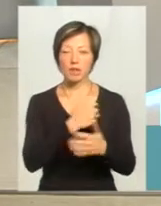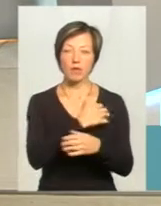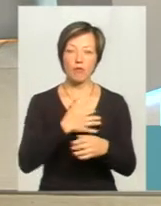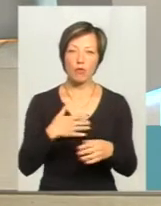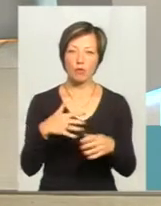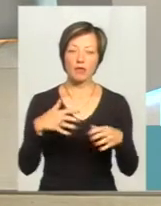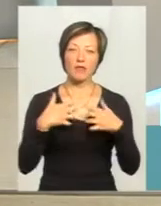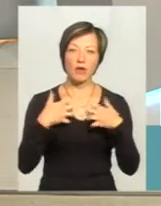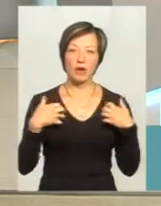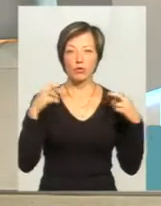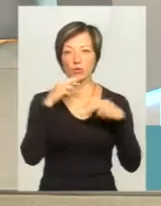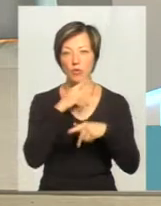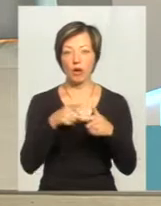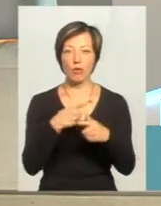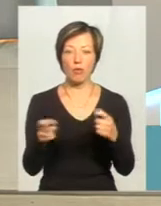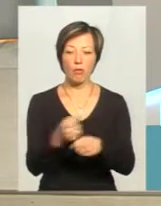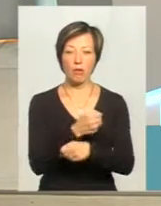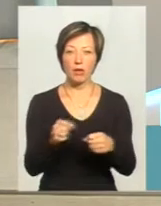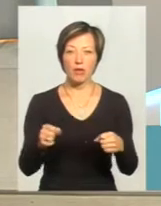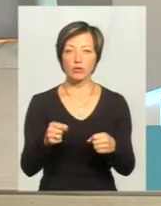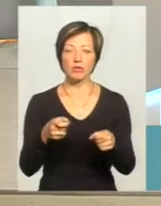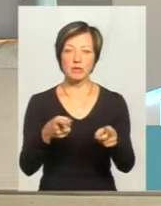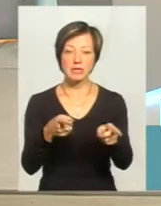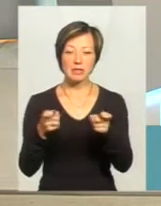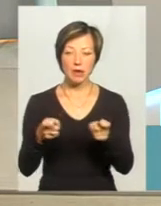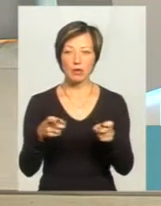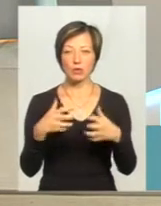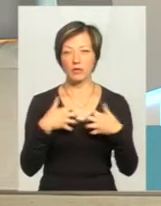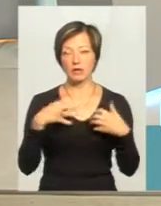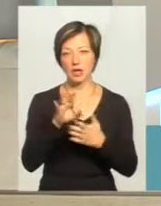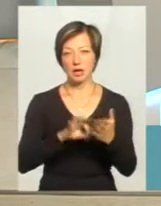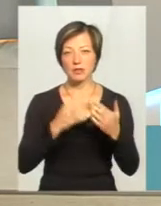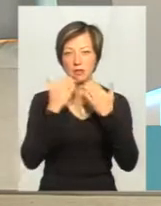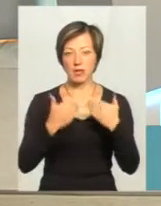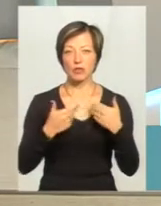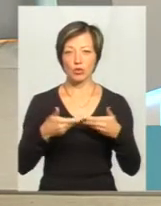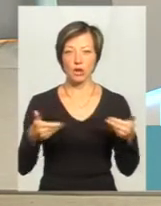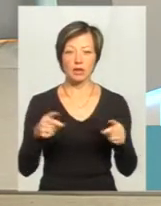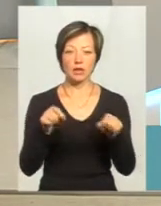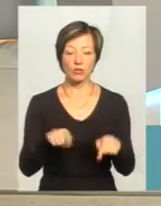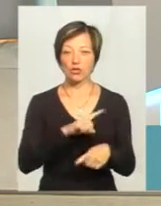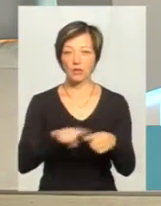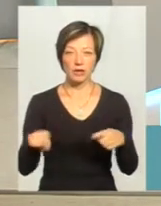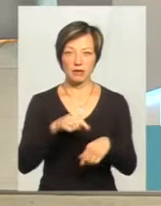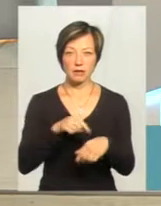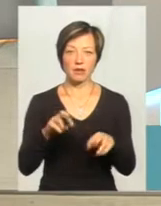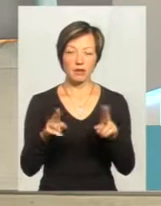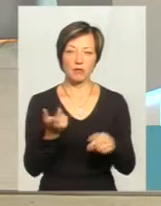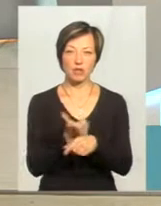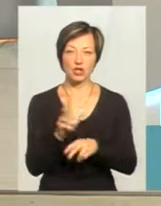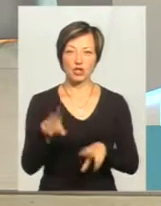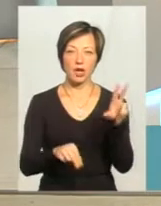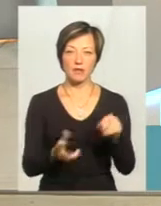тварину, чи утруйну, чи, не дай Боже, побиту, підстрелену тварину, то одразу звертається до нас. А тут наскільки швидко, буде настільки більше